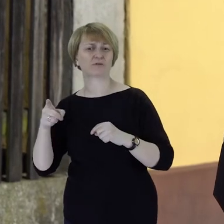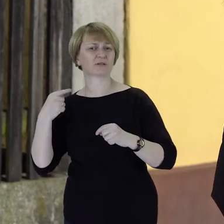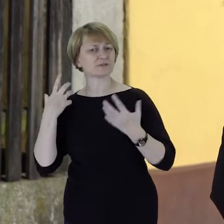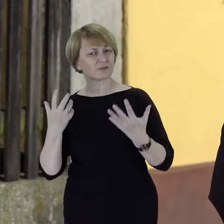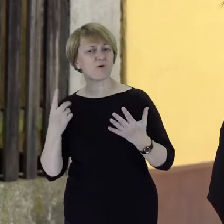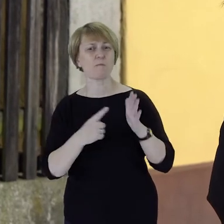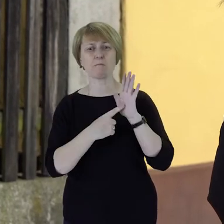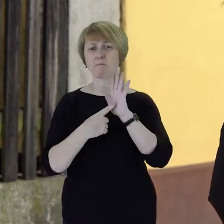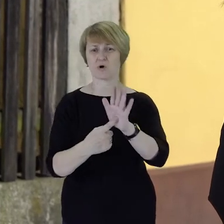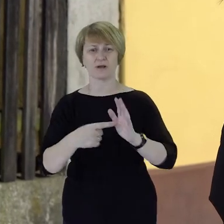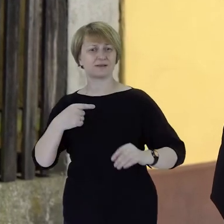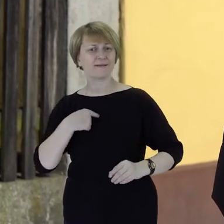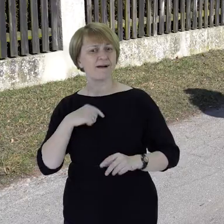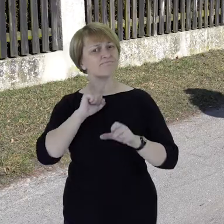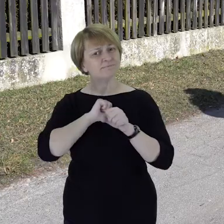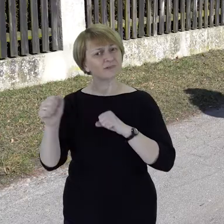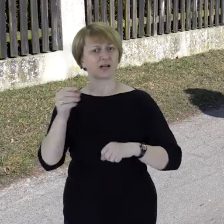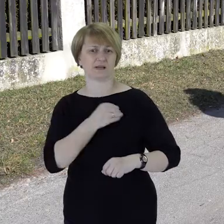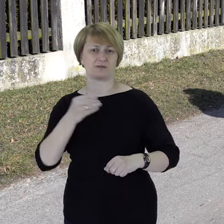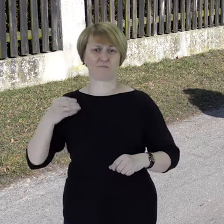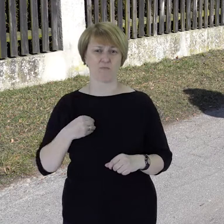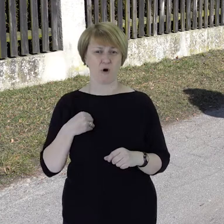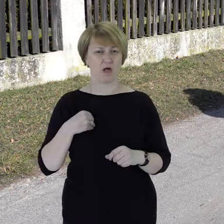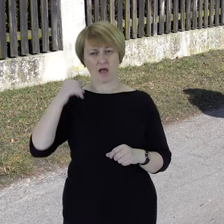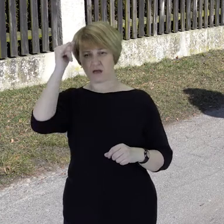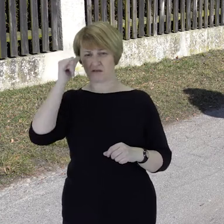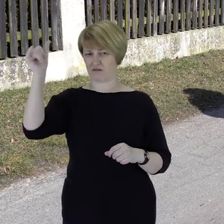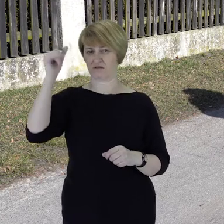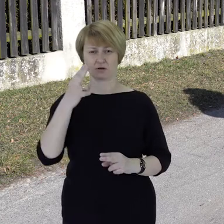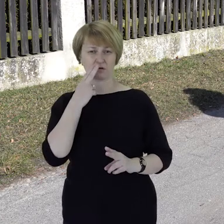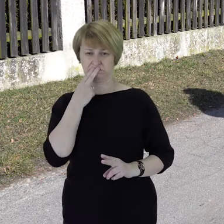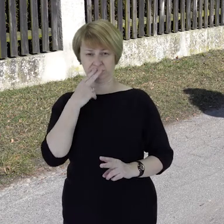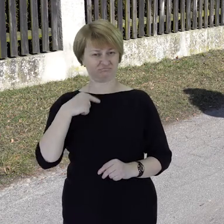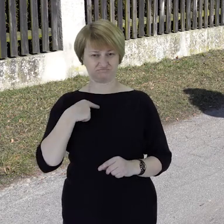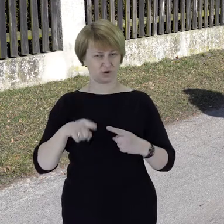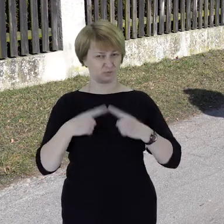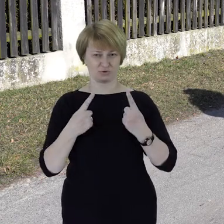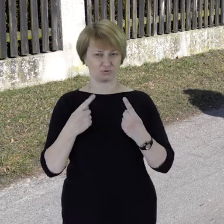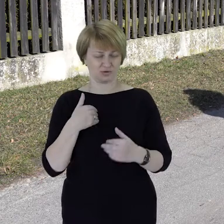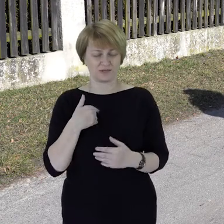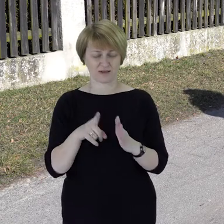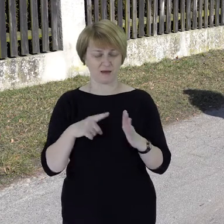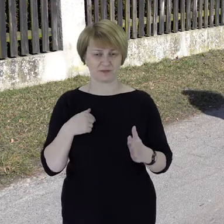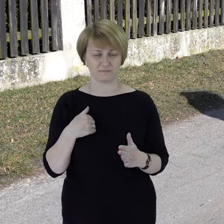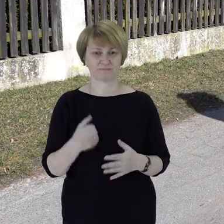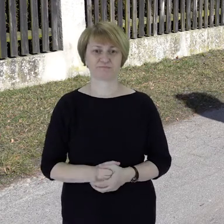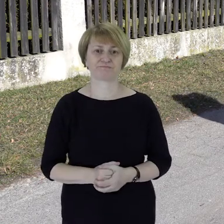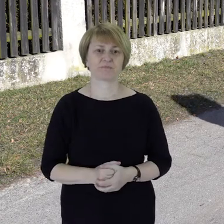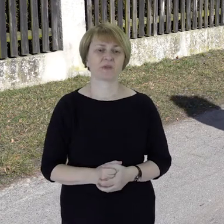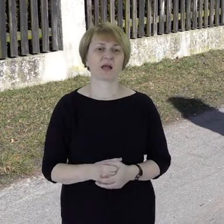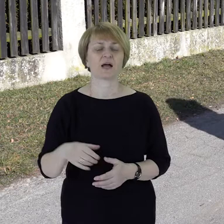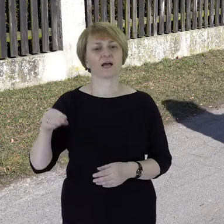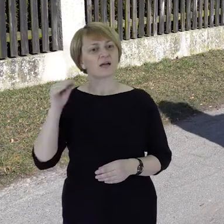mimo wszystko jestem Polakiem, że ideologia faszyzmu mnie nie przekonuje. No właśnie, no to przejdźmy jeszcze